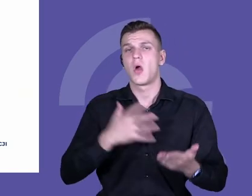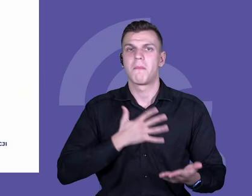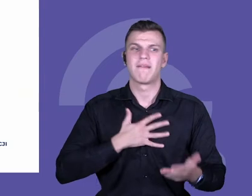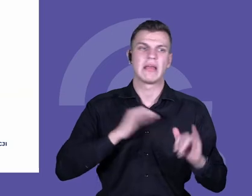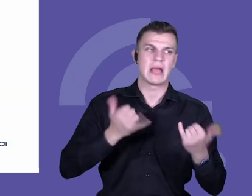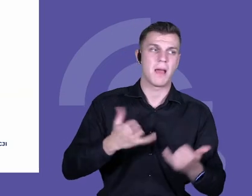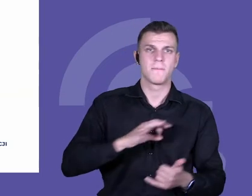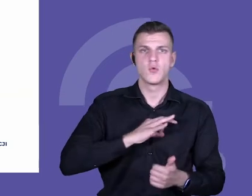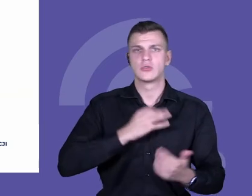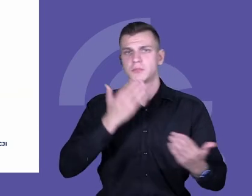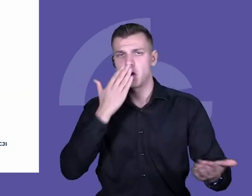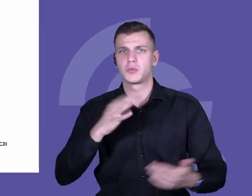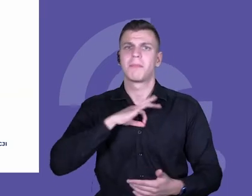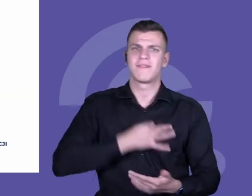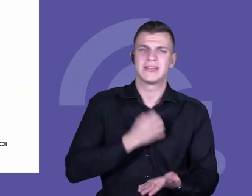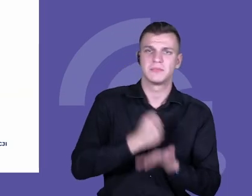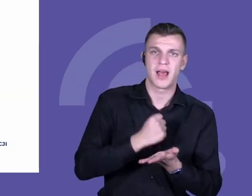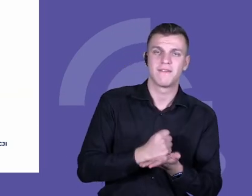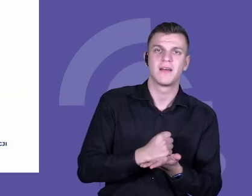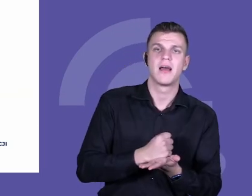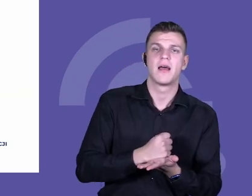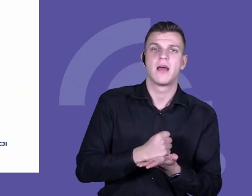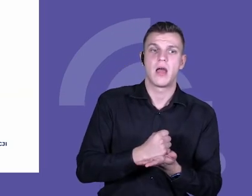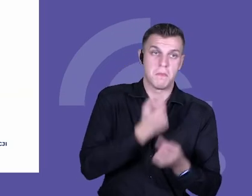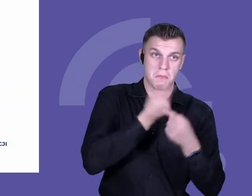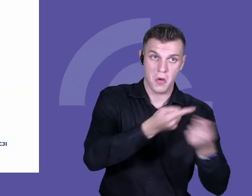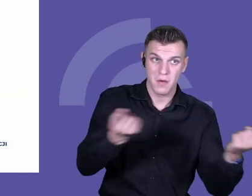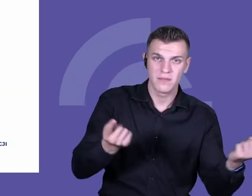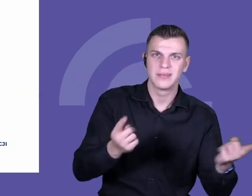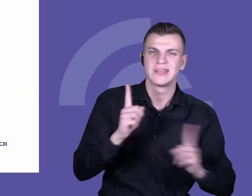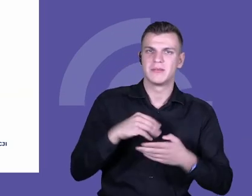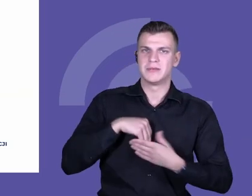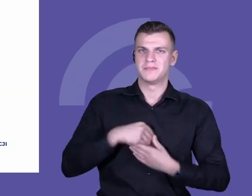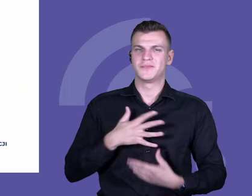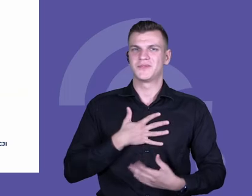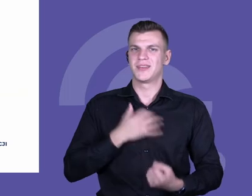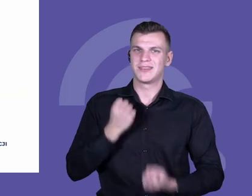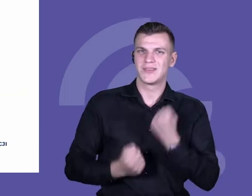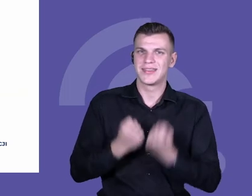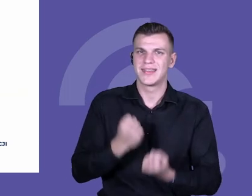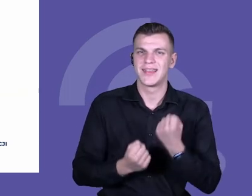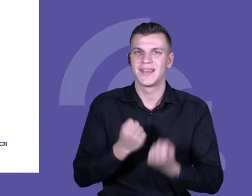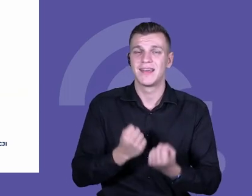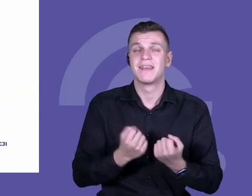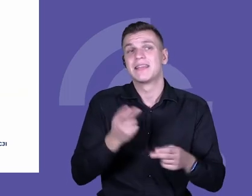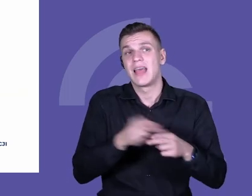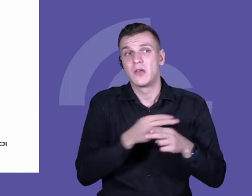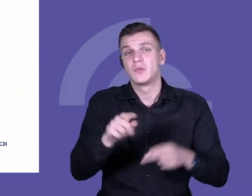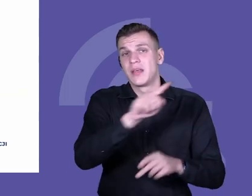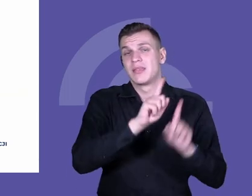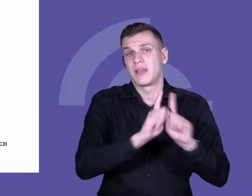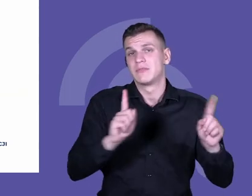praktyki i jest przejście, które jest trudne czasami, czy transformacja, która jest trudna dla niektórych nauczycieli.